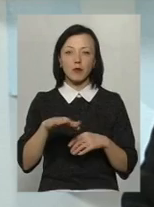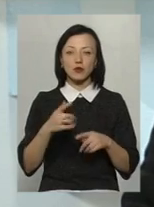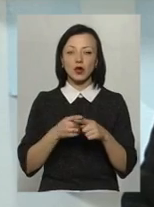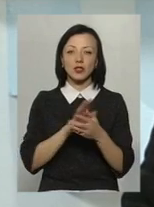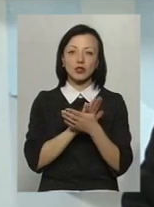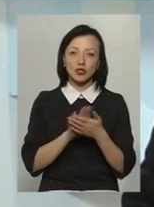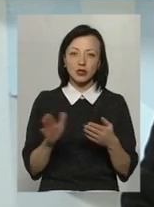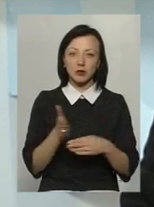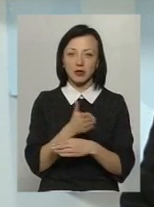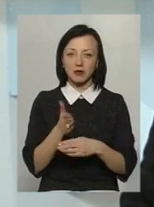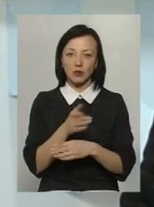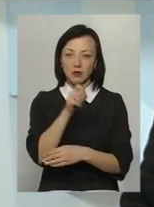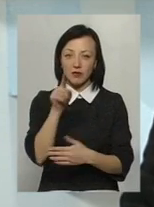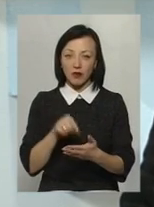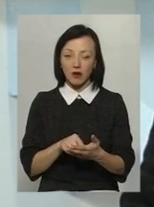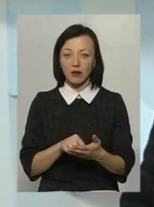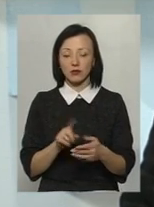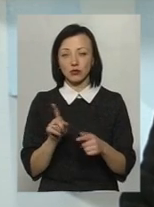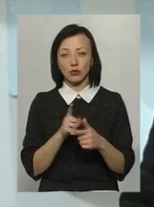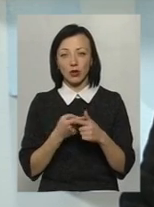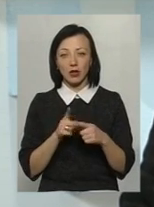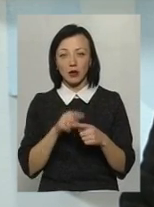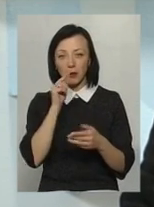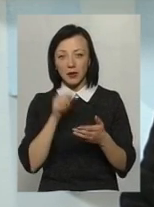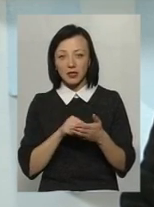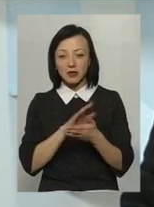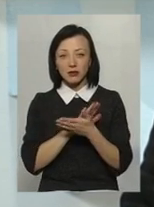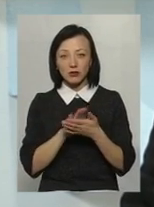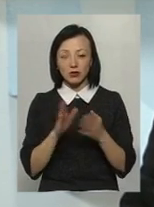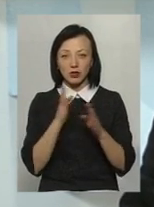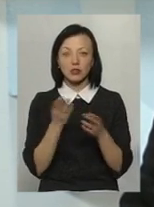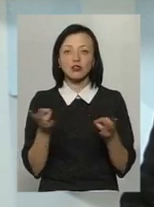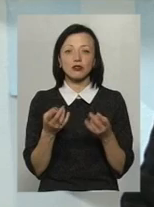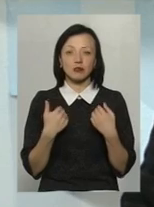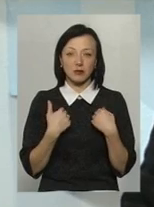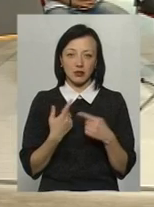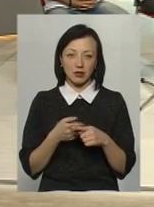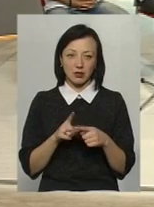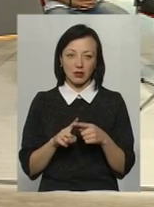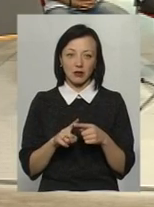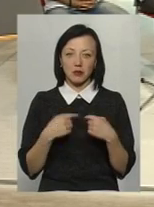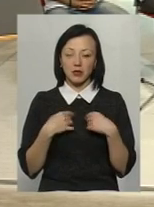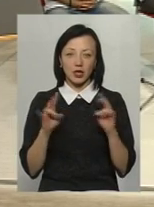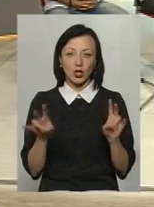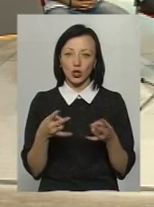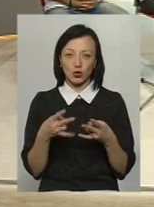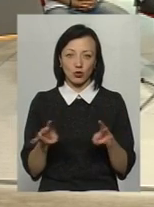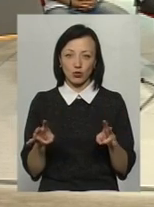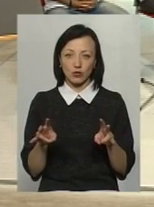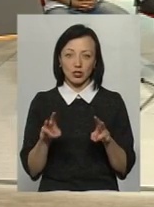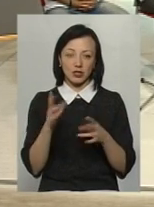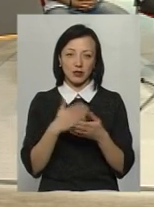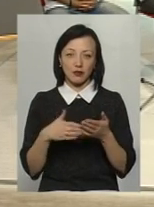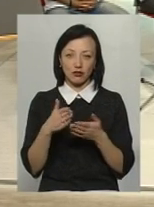органіческе производство, а що це птиця органіческая, а він сказав, що мені не потрібна ця